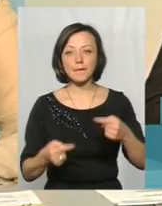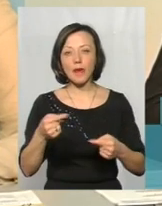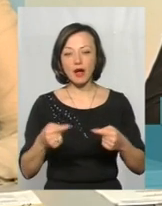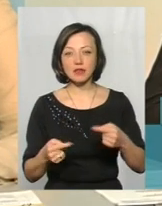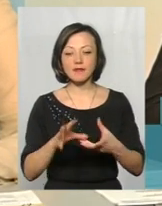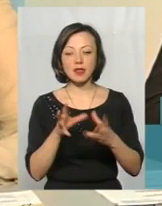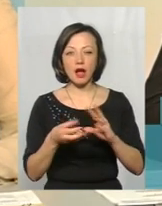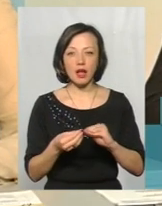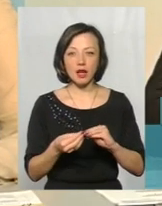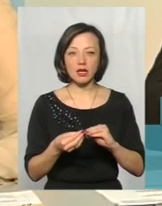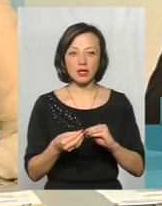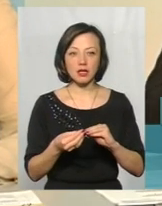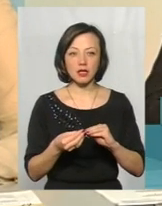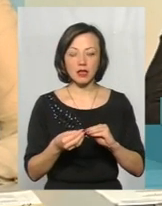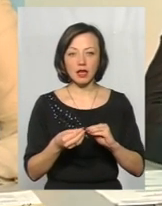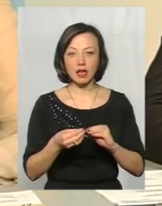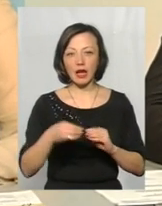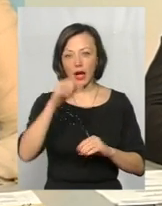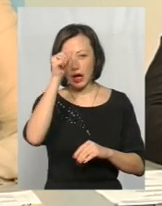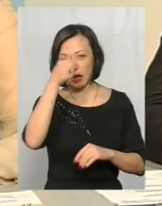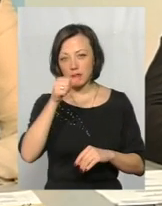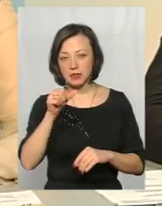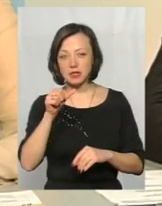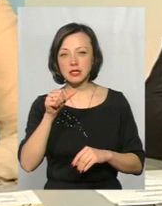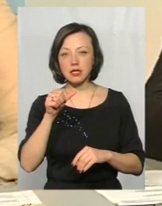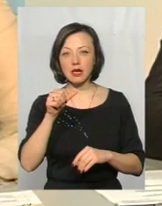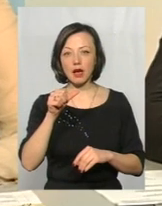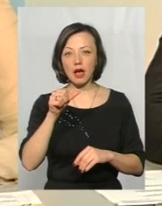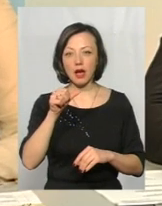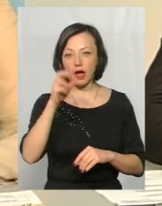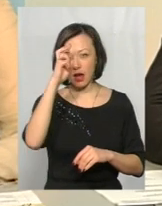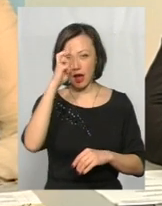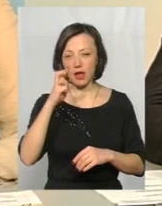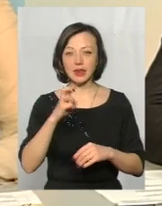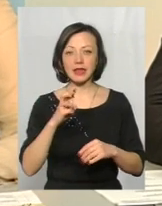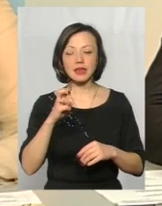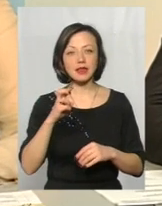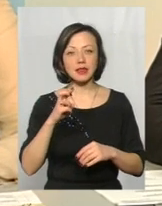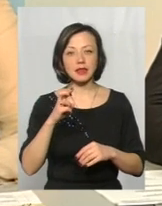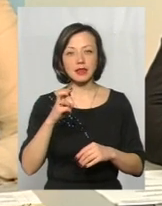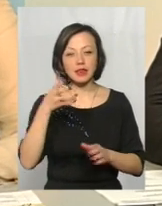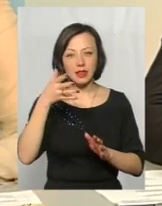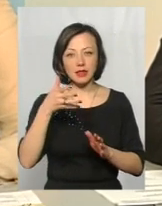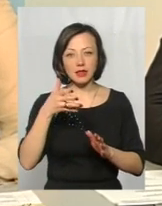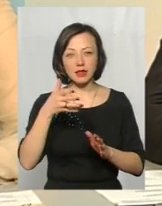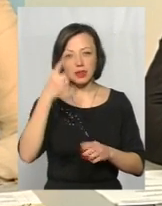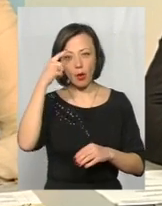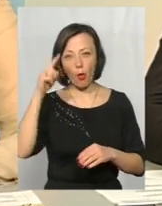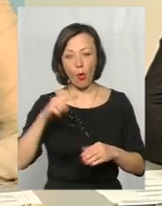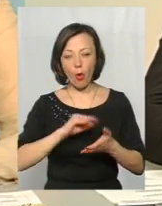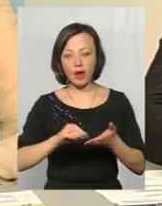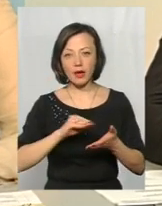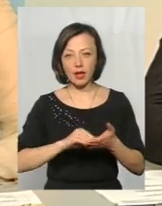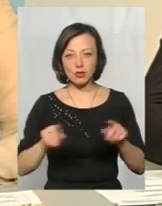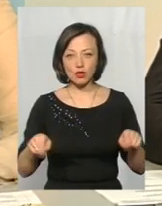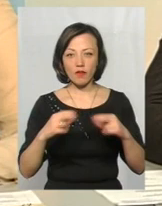взагалі там і римська теорія його заснування, і більш пізніша теорія заснування цього мосту. Тим не менше, це в нас є унікальна